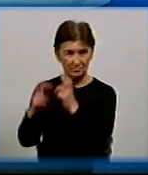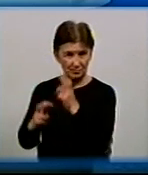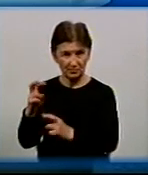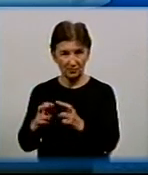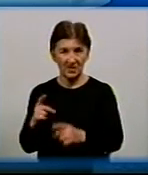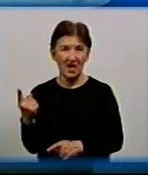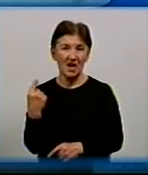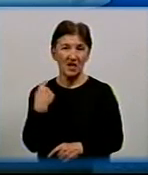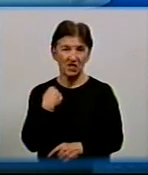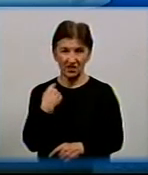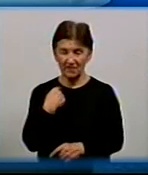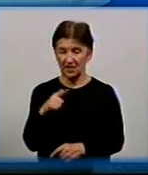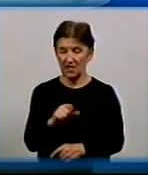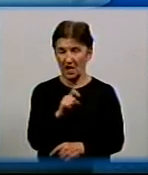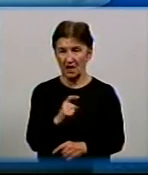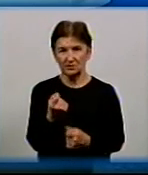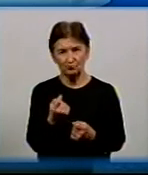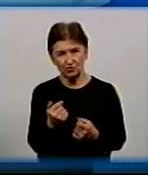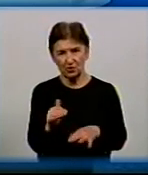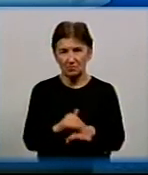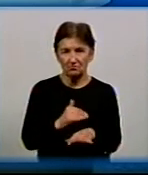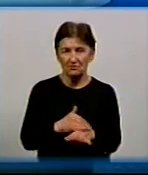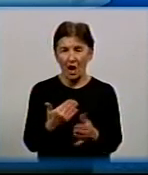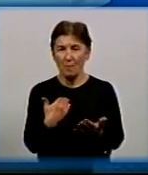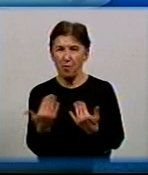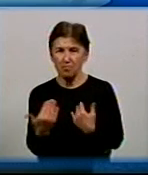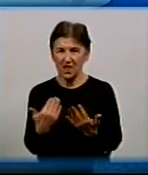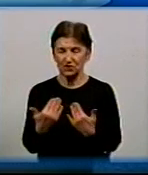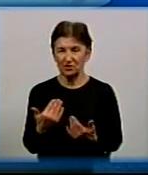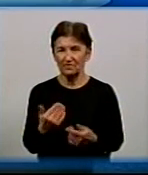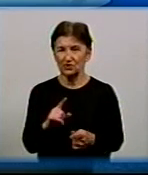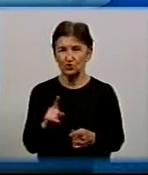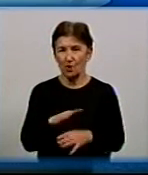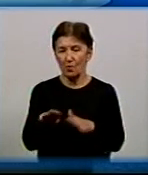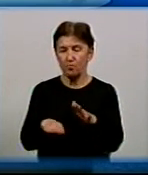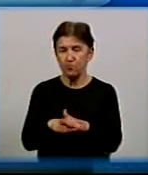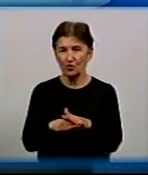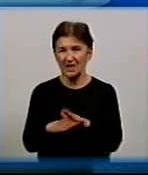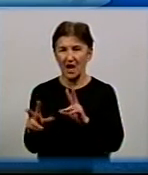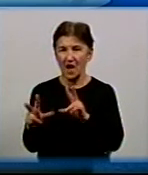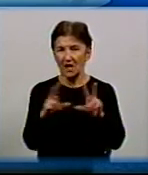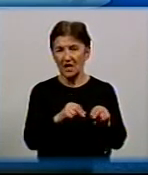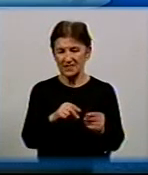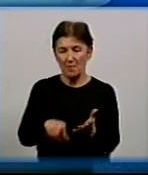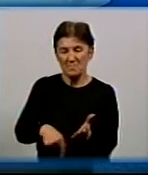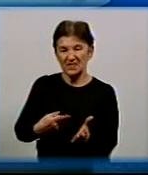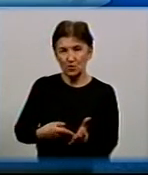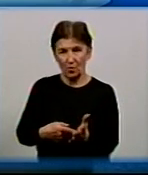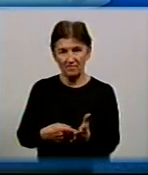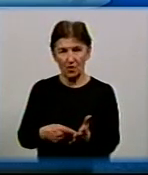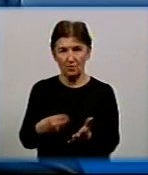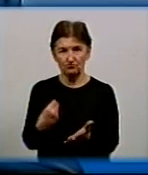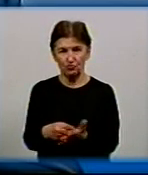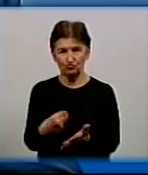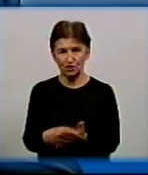Кіровоградгаз більш поблажливо б ставився до того, що немає номінацій і під гарантією міського бюджету місто б таки отримало тепло?